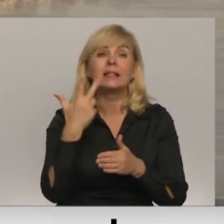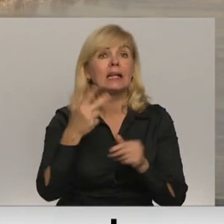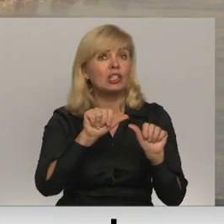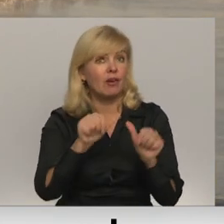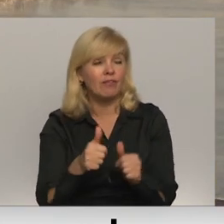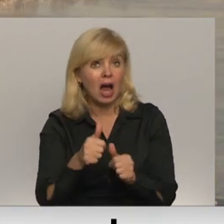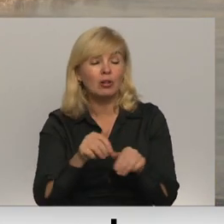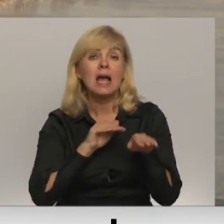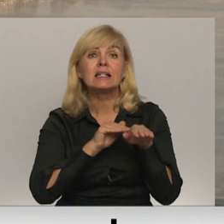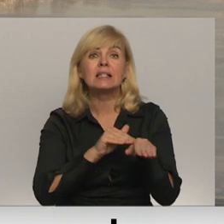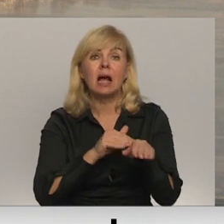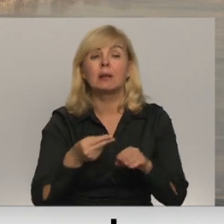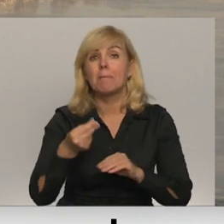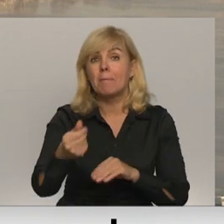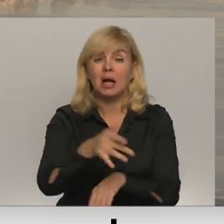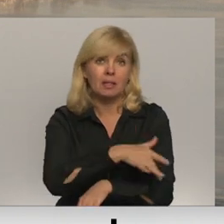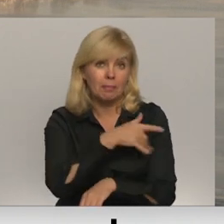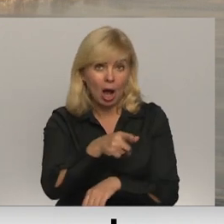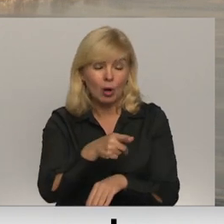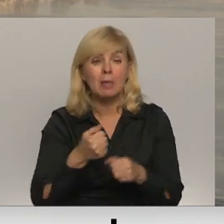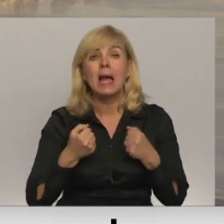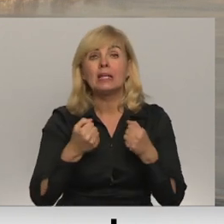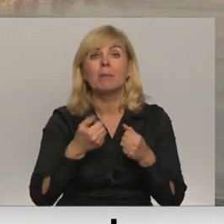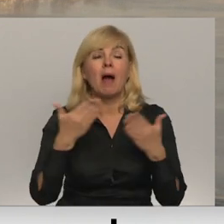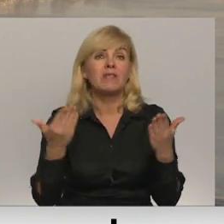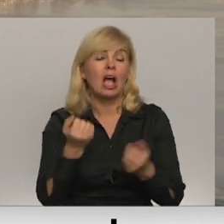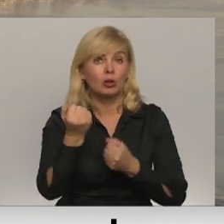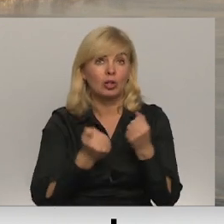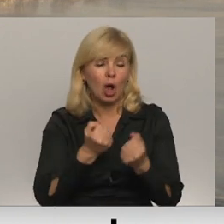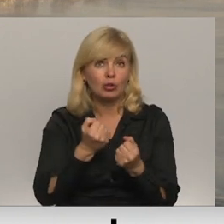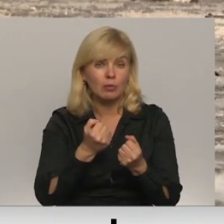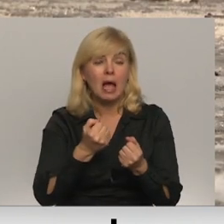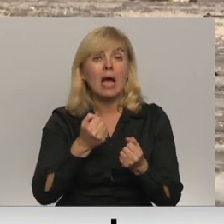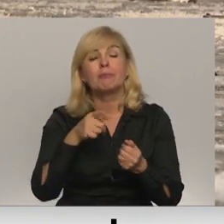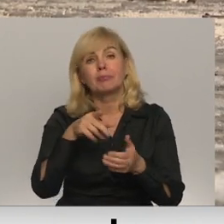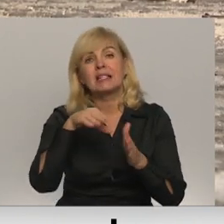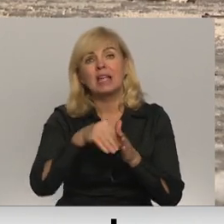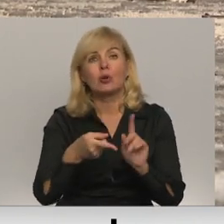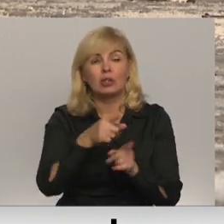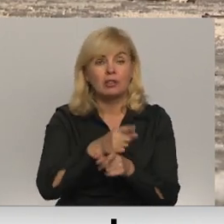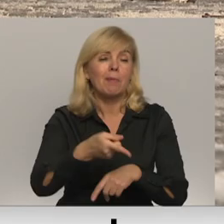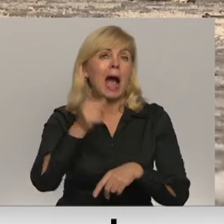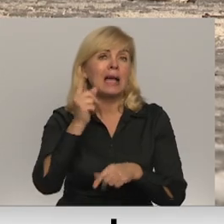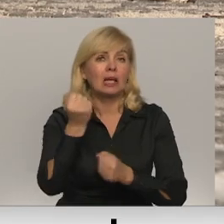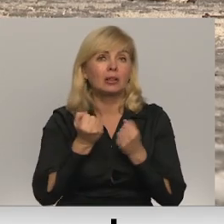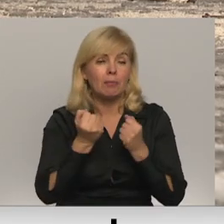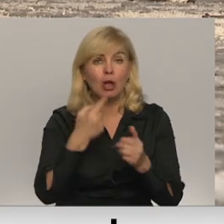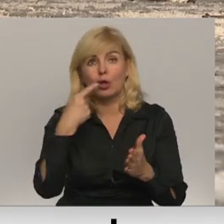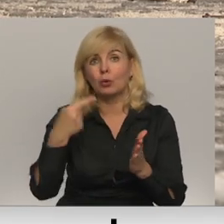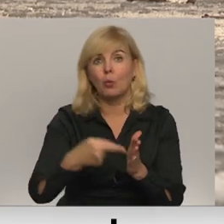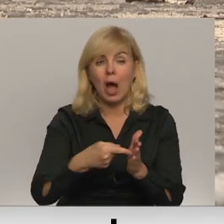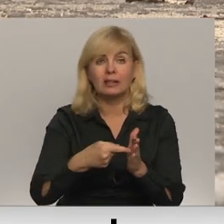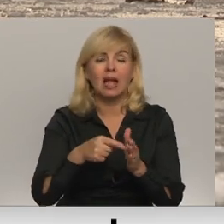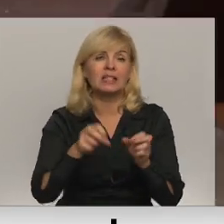Satrēgo maksas ieviešana, iebraucošo vieglot transportlīdzekļus sastāv izmaiņas, aizliecot iebrauta automašīnām ar noteiktām